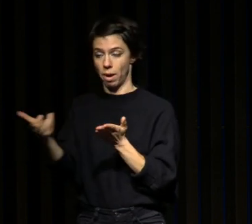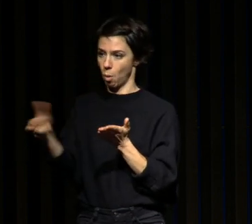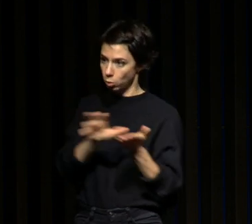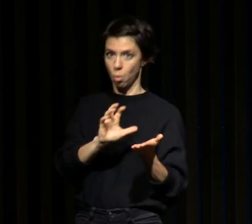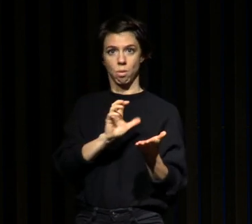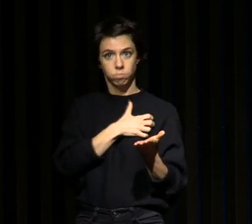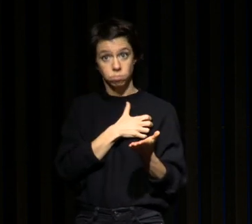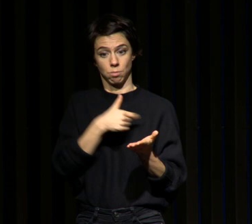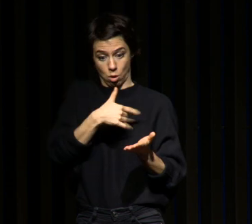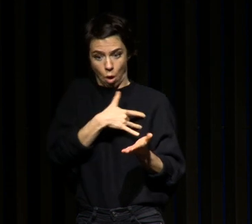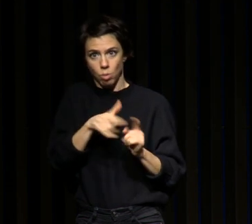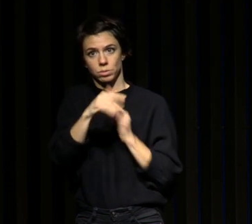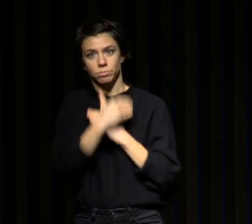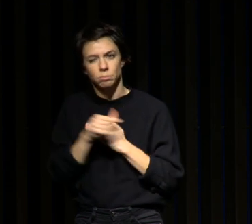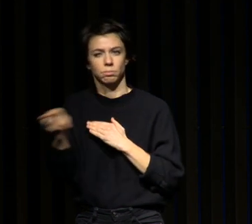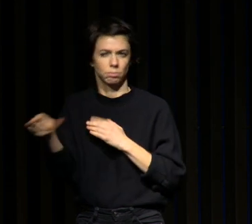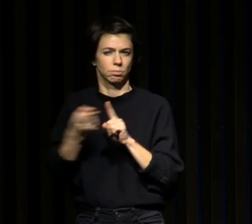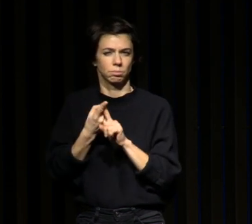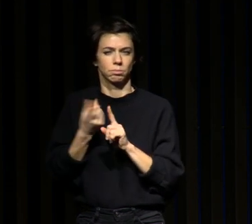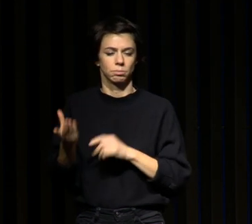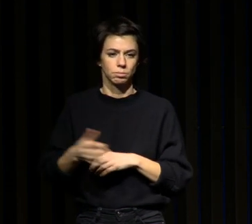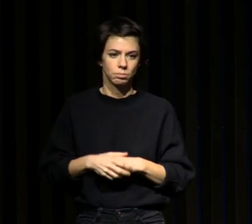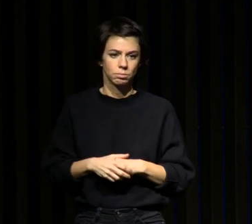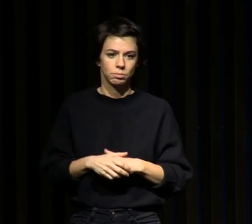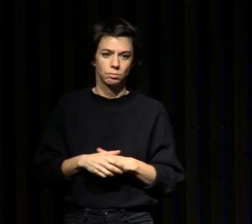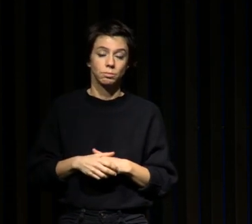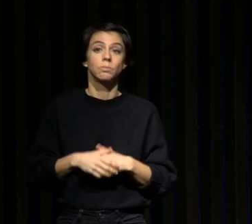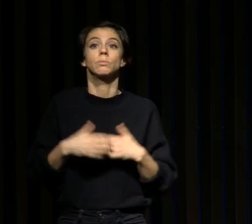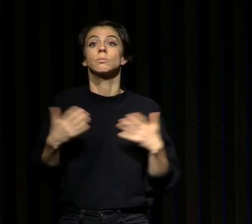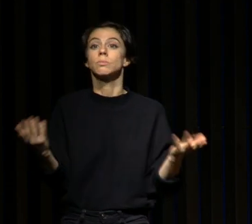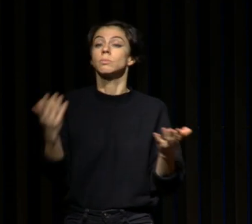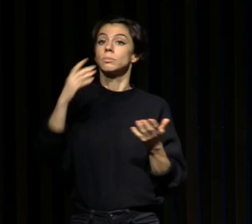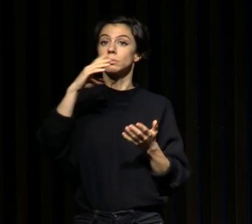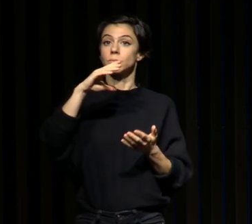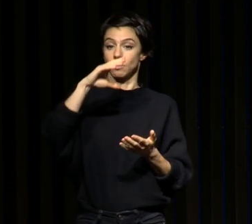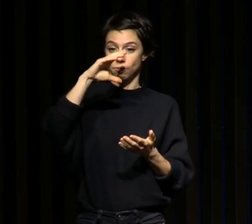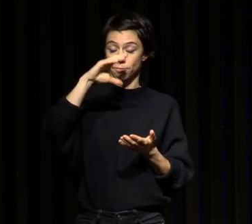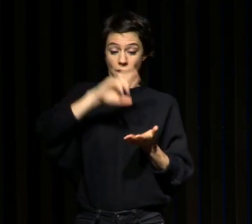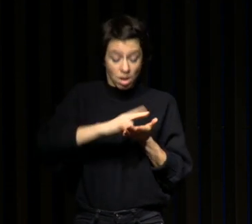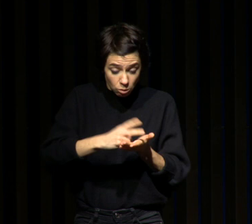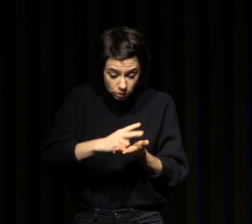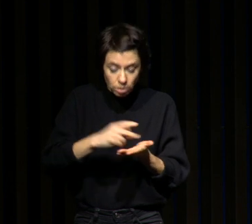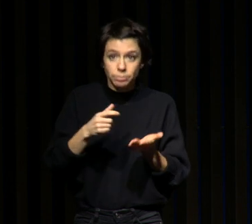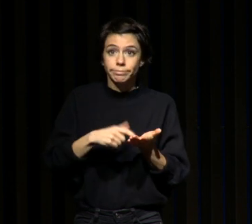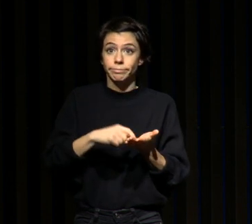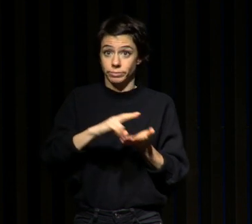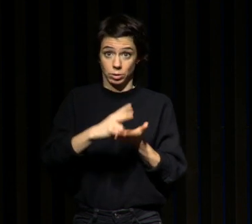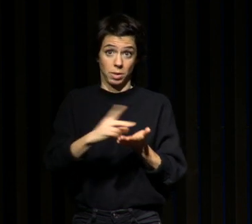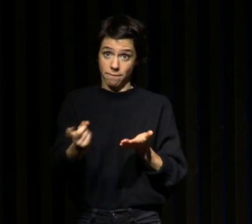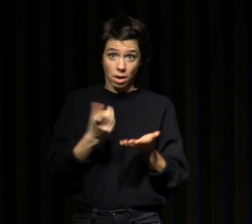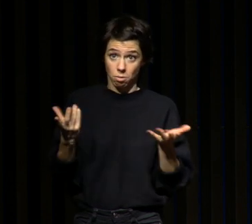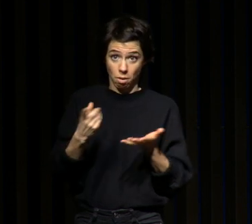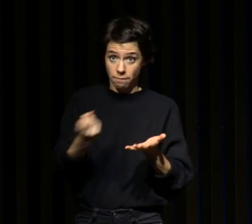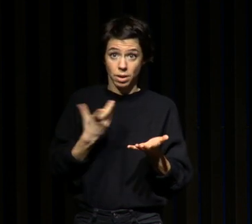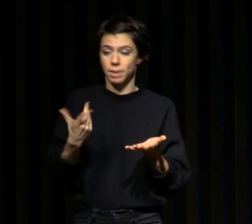ses fonctions cardiovasculaires alors l'insomnie elle peut être liée à une mauvaise hygiène du sommeil c'est tout l'intérêt du programme anti